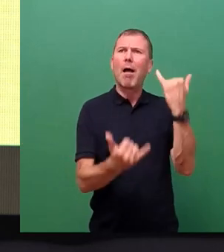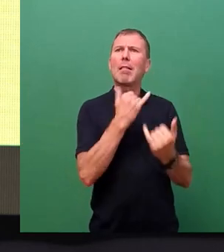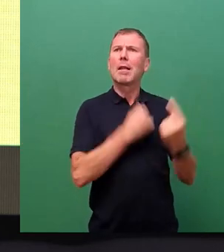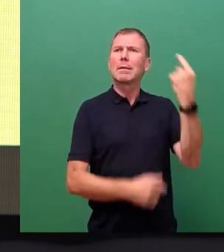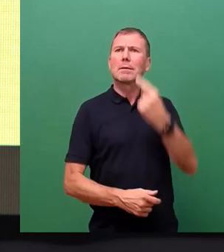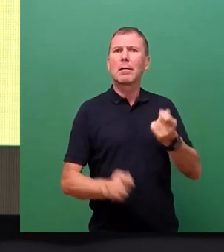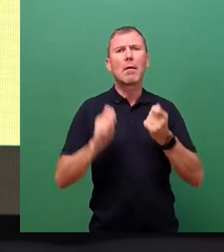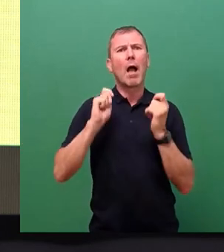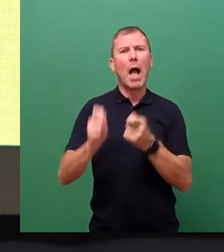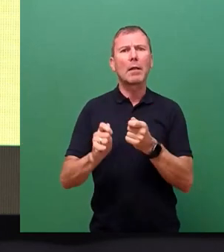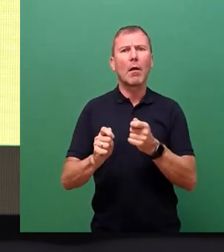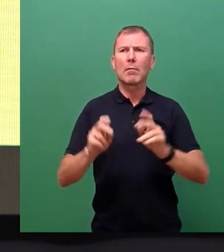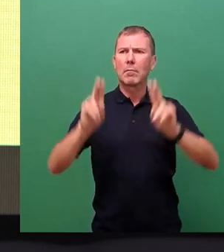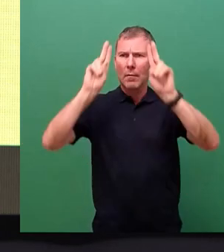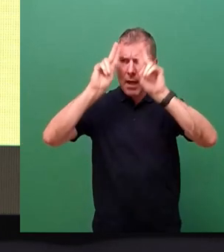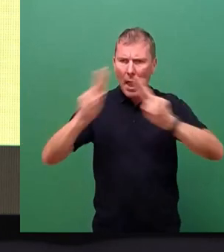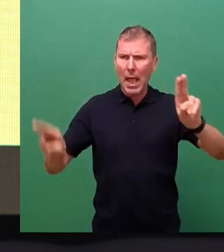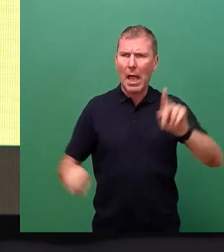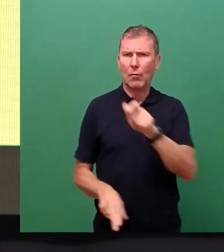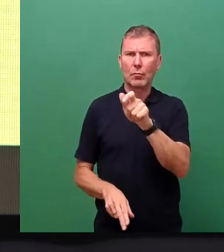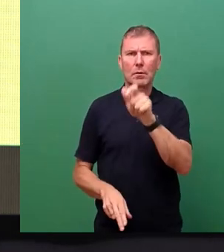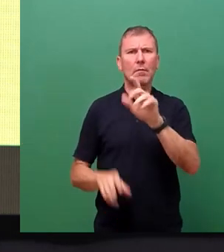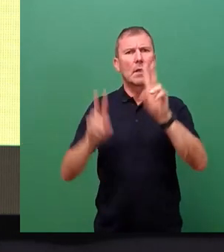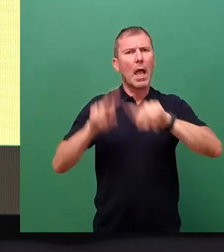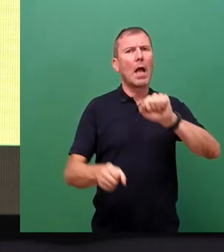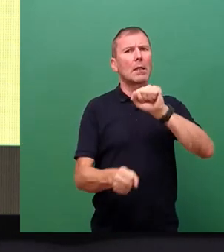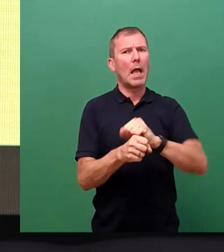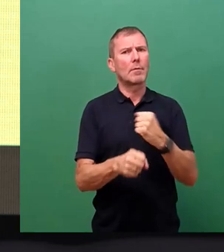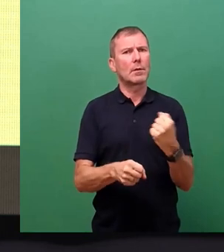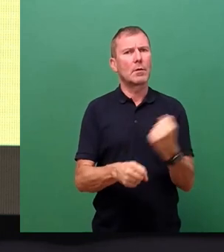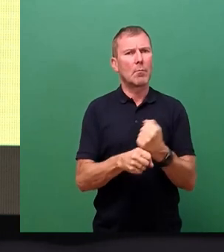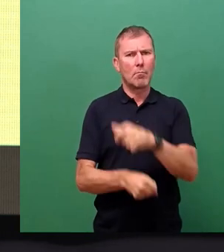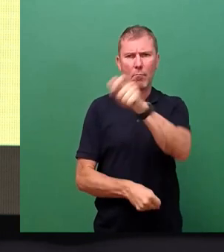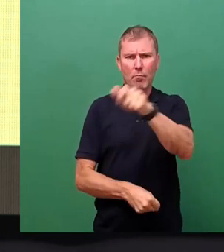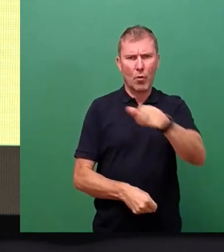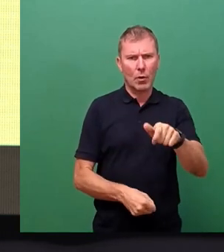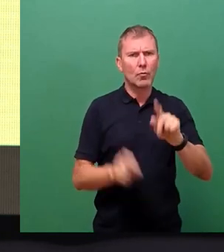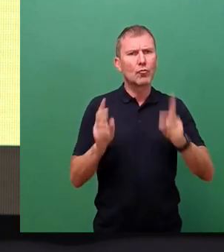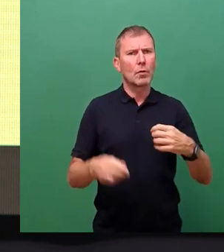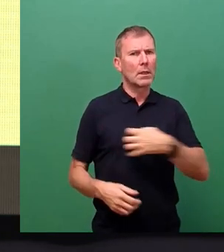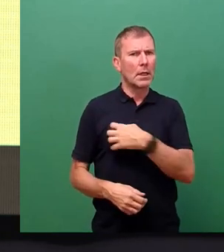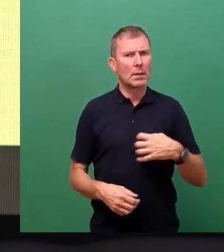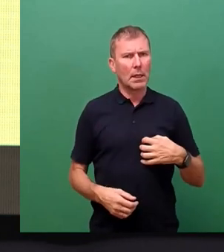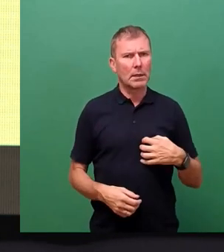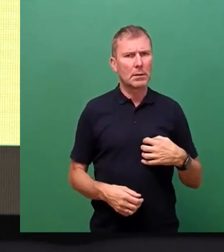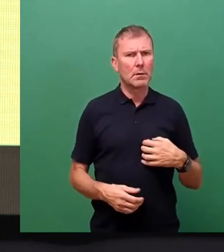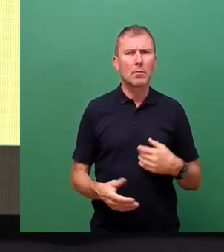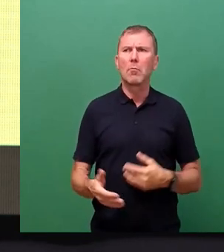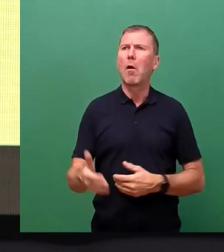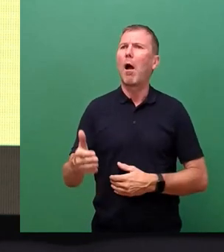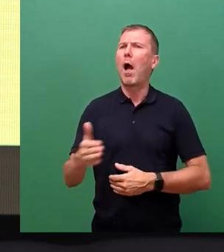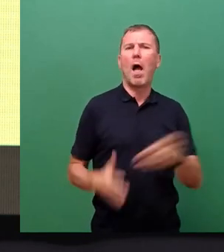zur Würdigung und Ehrung von ehrenamtlich tätigen Bürgerinnen und Bürgern durch die Stadt Dresden doch komplett abgelehnt haben.